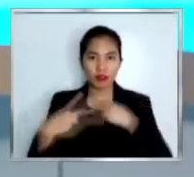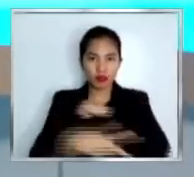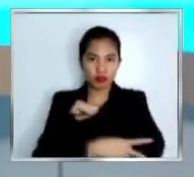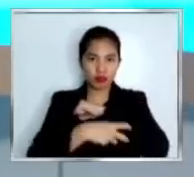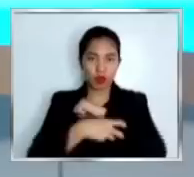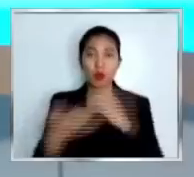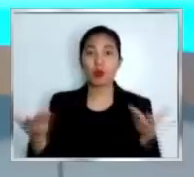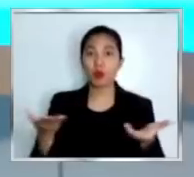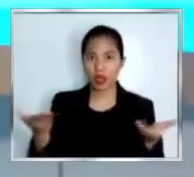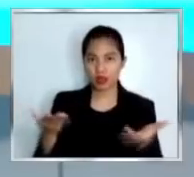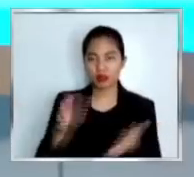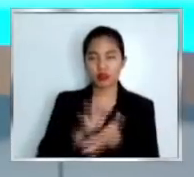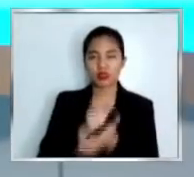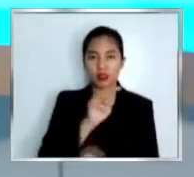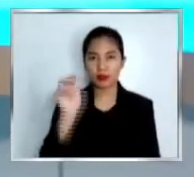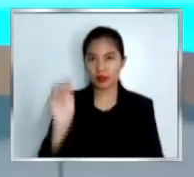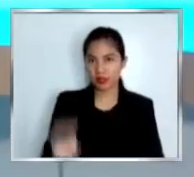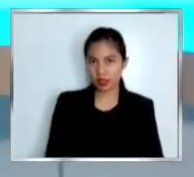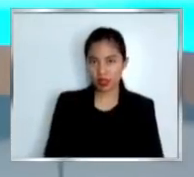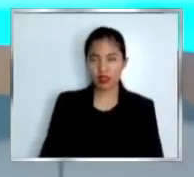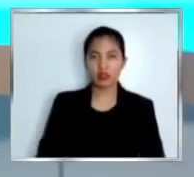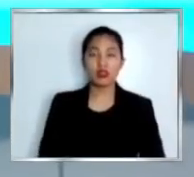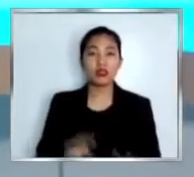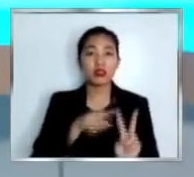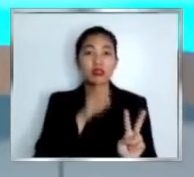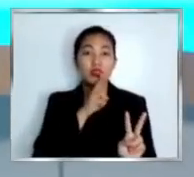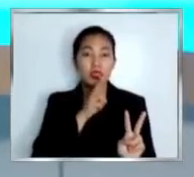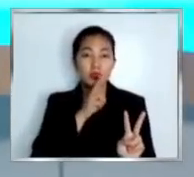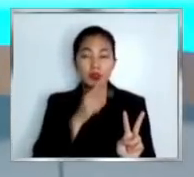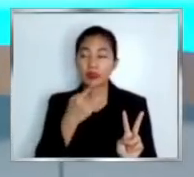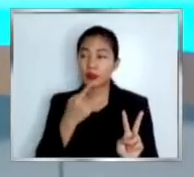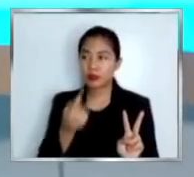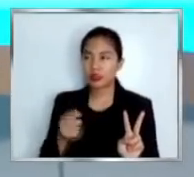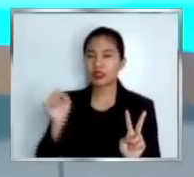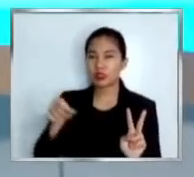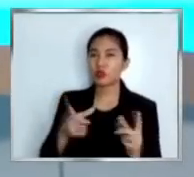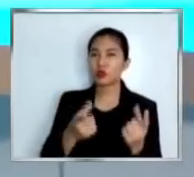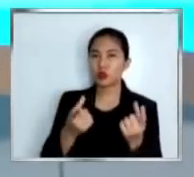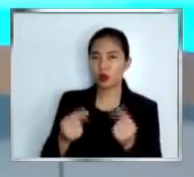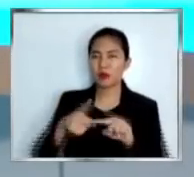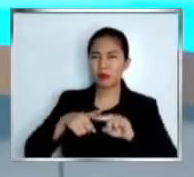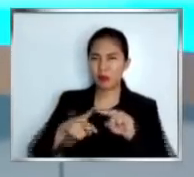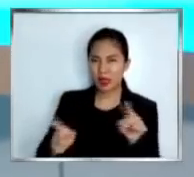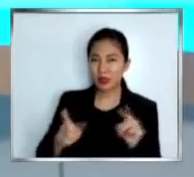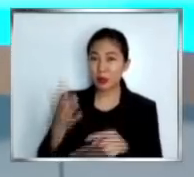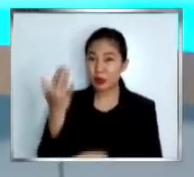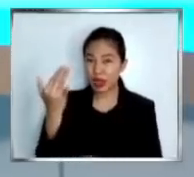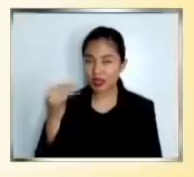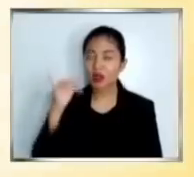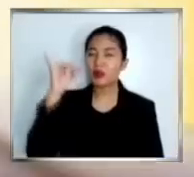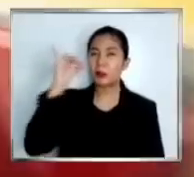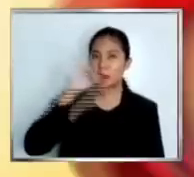krimen pero sabi ng isang suspect, nadala lang daw siya ng kalasingan. Balitang hatin ni Jonathan Andal.